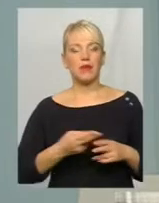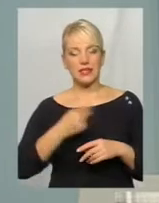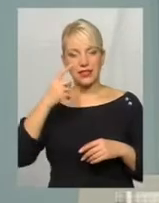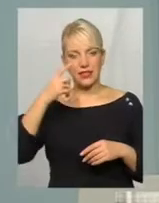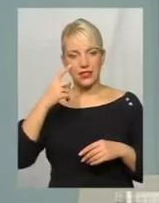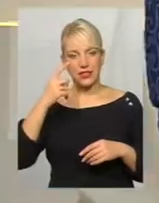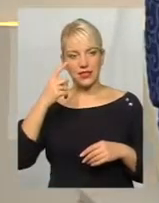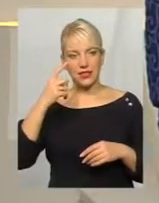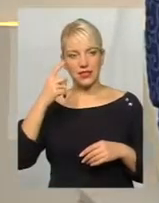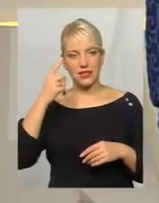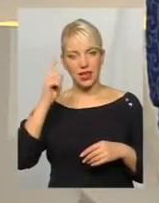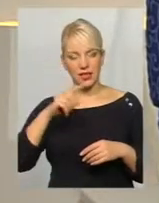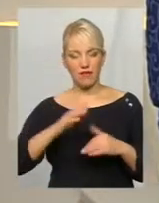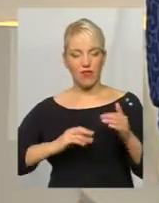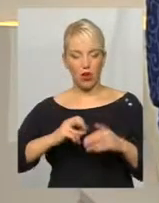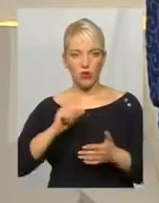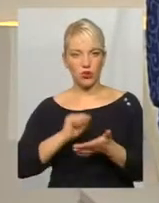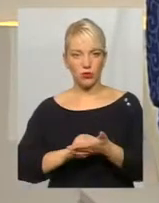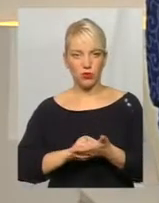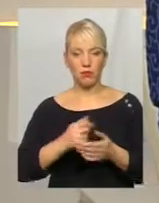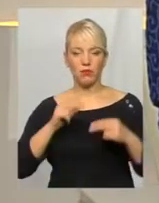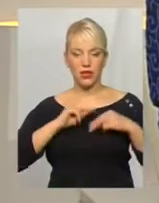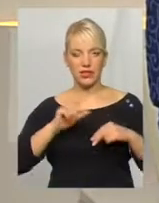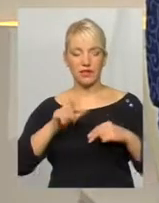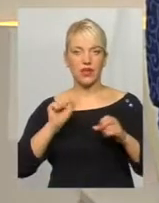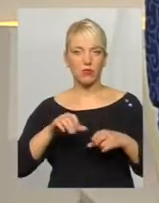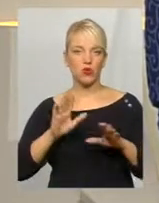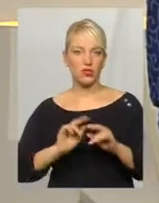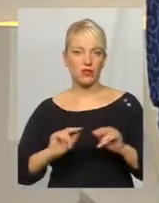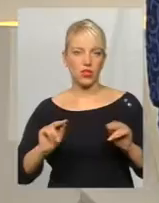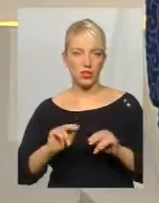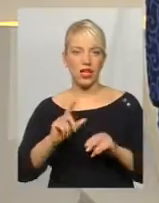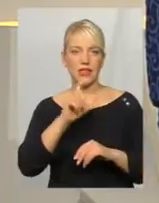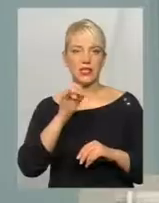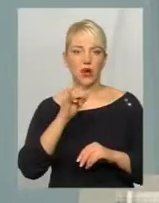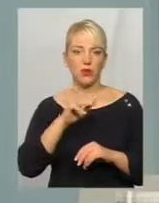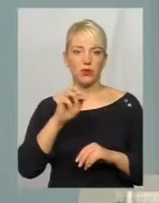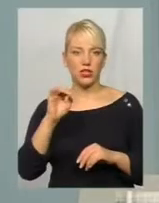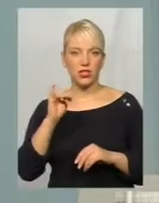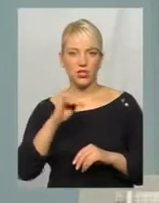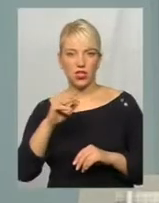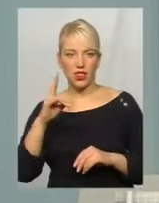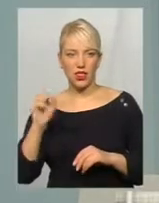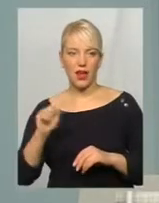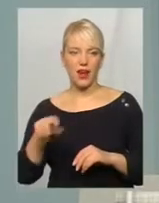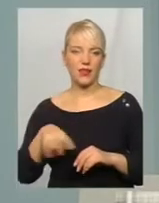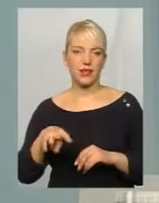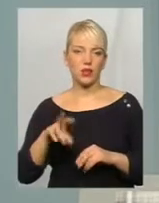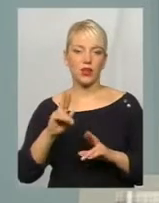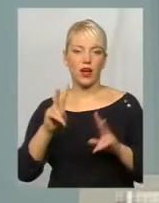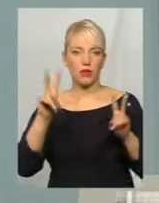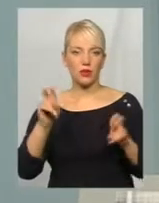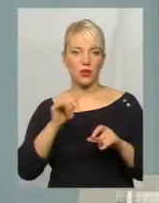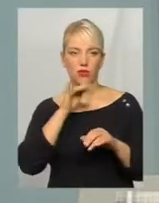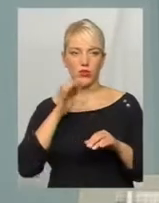дипломи фахового працівник може лише викладати зарубіжну літературу як предмет, але не